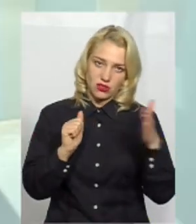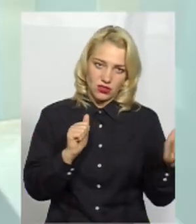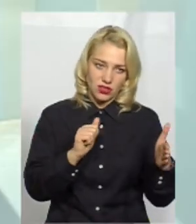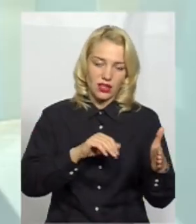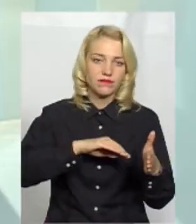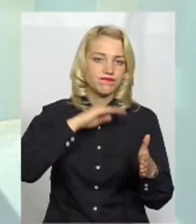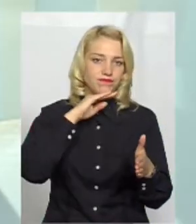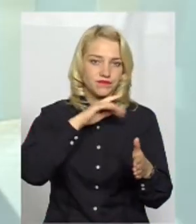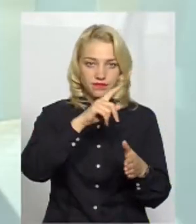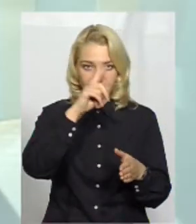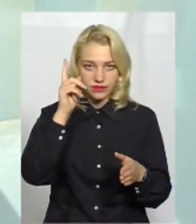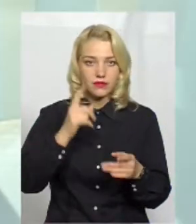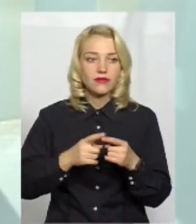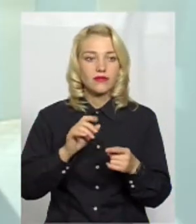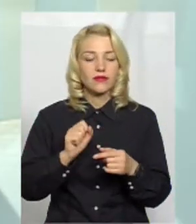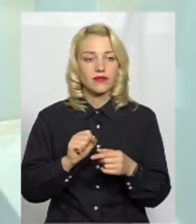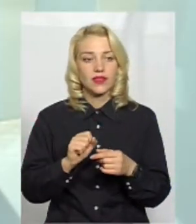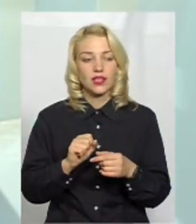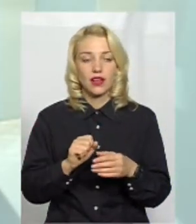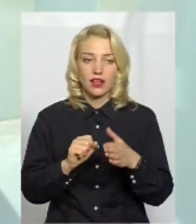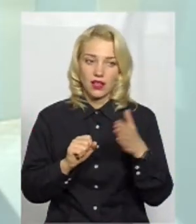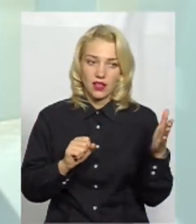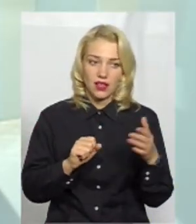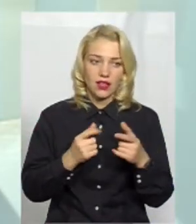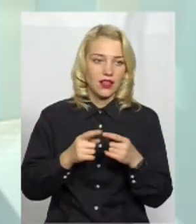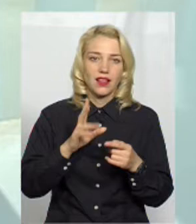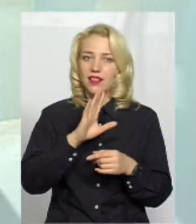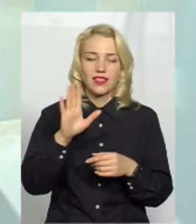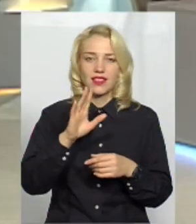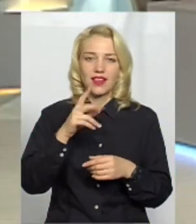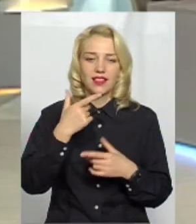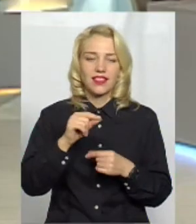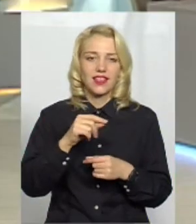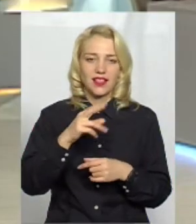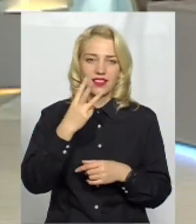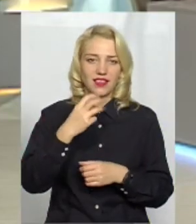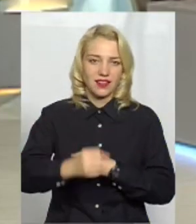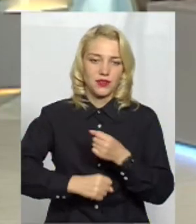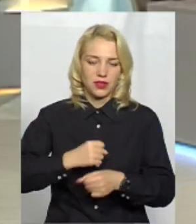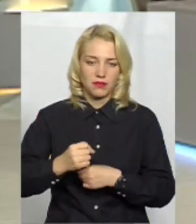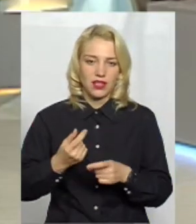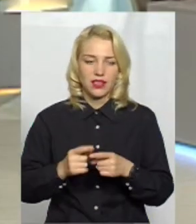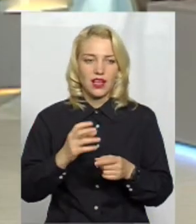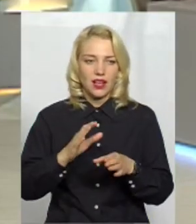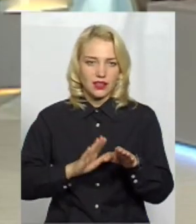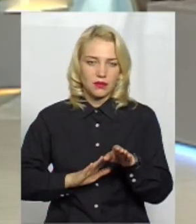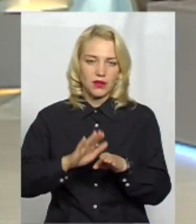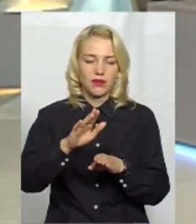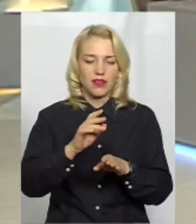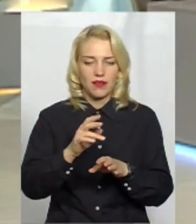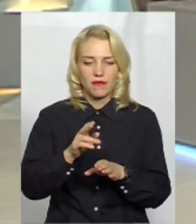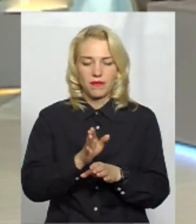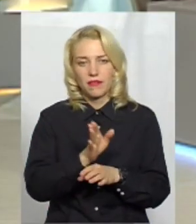там вистачає. Те, що стосується… Ні-ні, не три медведі. А якщо ми їдемо по Панасамирному і піднімаємося ліво і право,